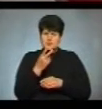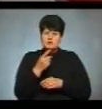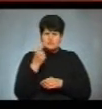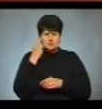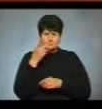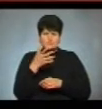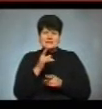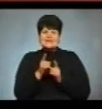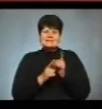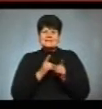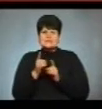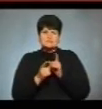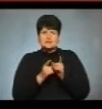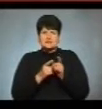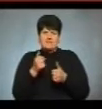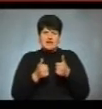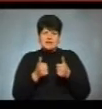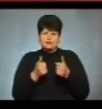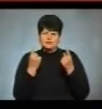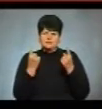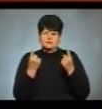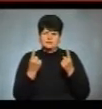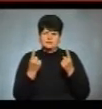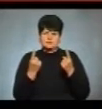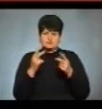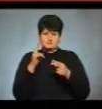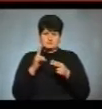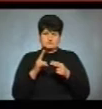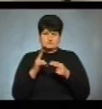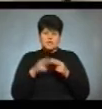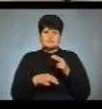зміни різків рейтингу? Лаконічно, на завершення.